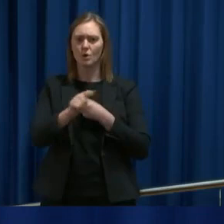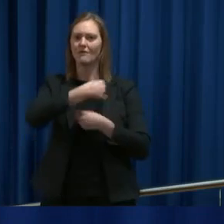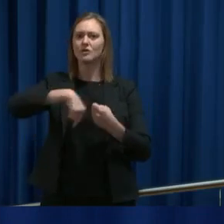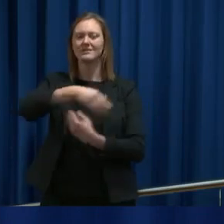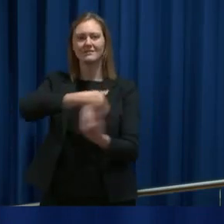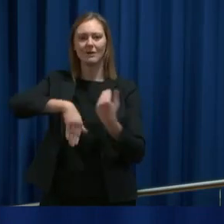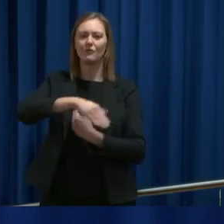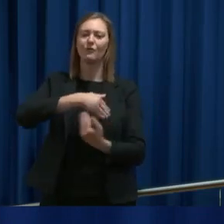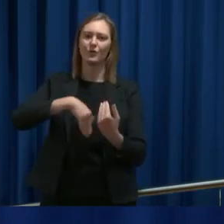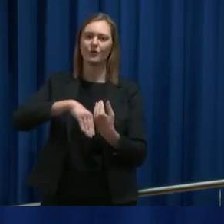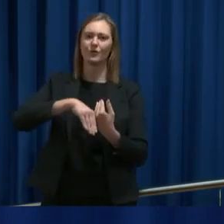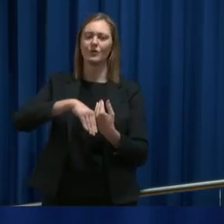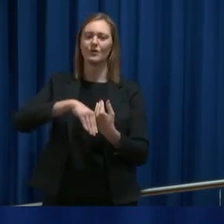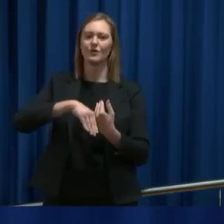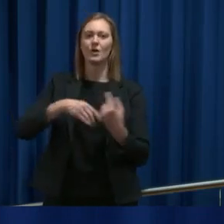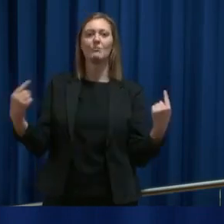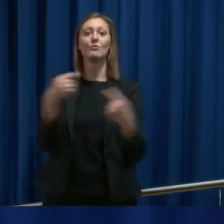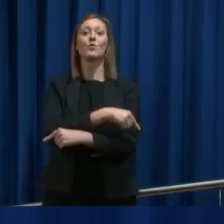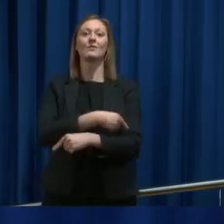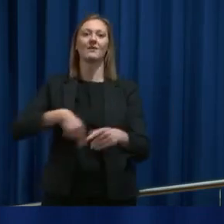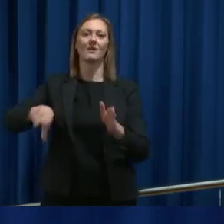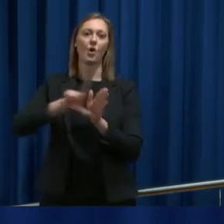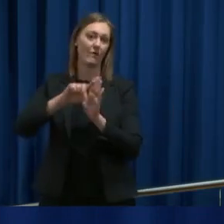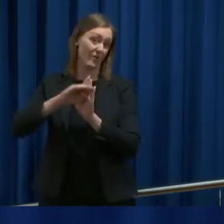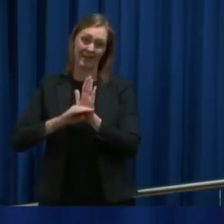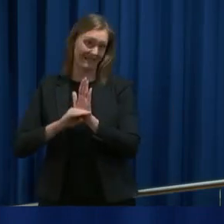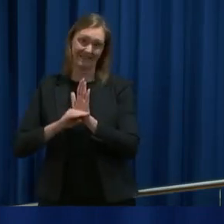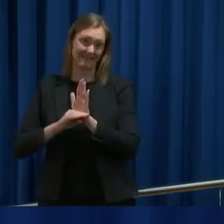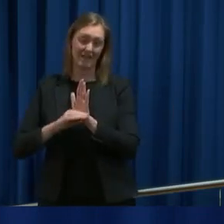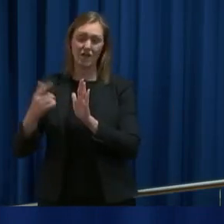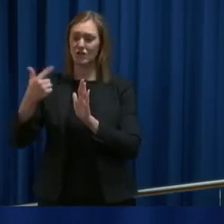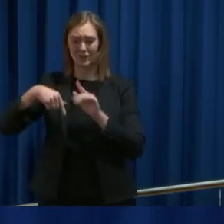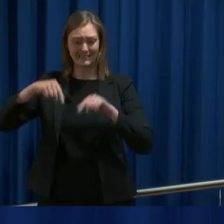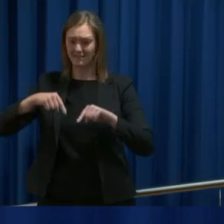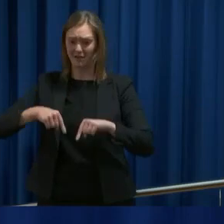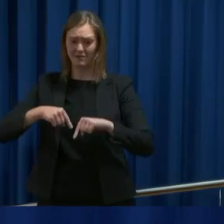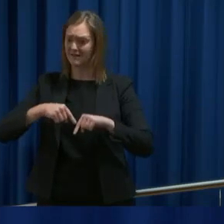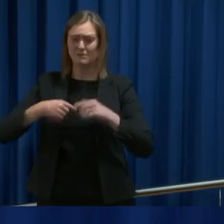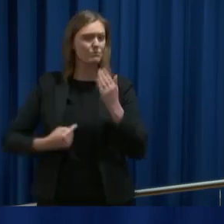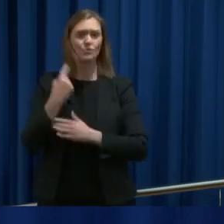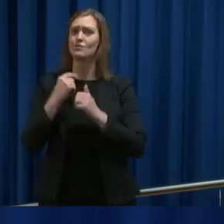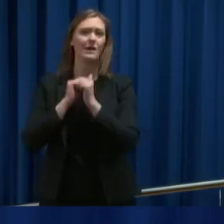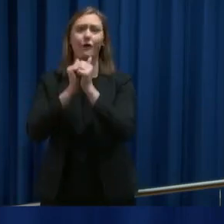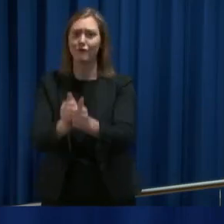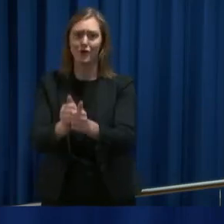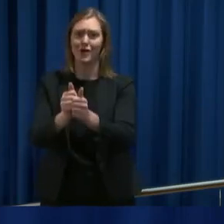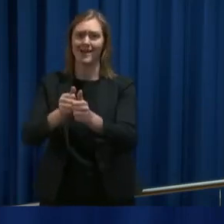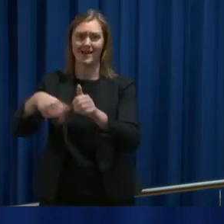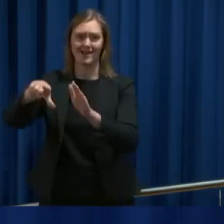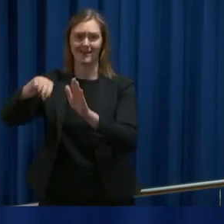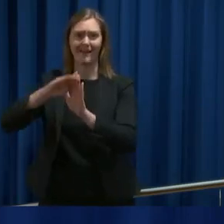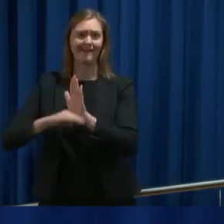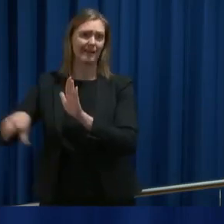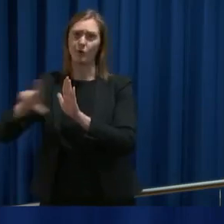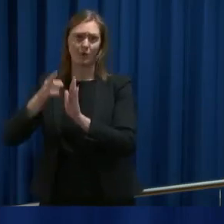fungerer i strid med det som er lov og regler, for det er ikke mulig å følge dagens lov og regler. Bakgrunnen for